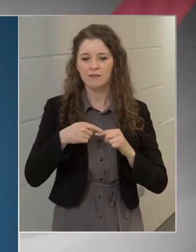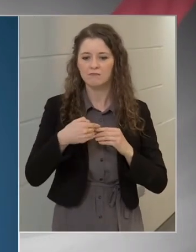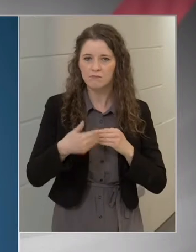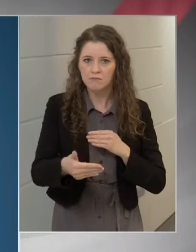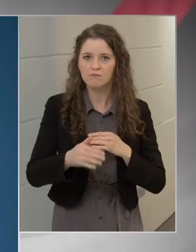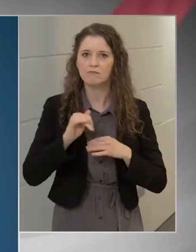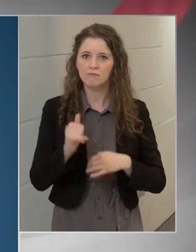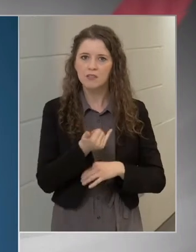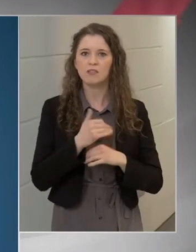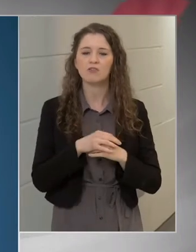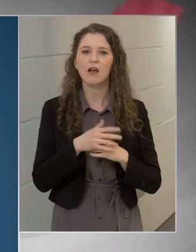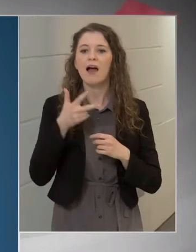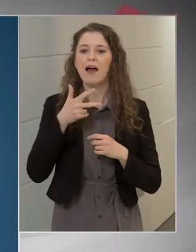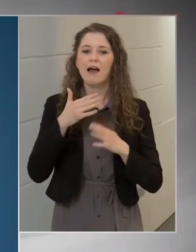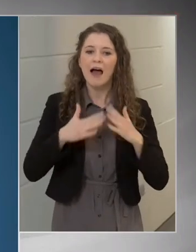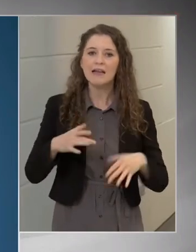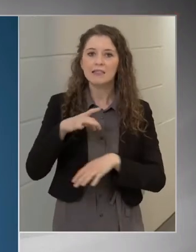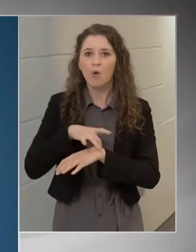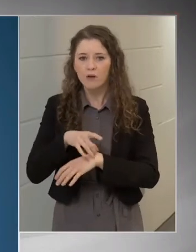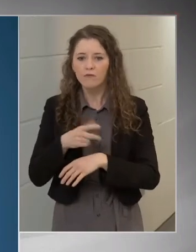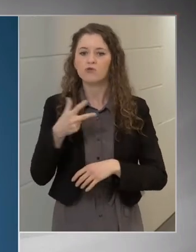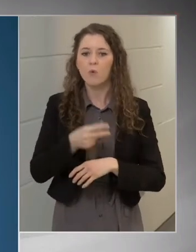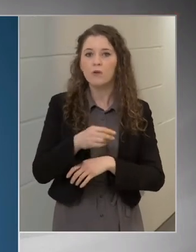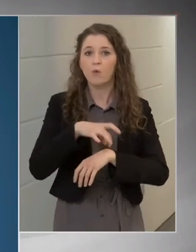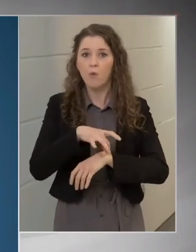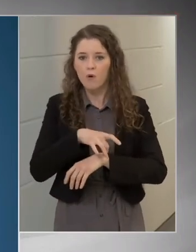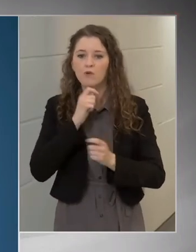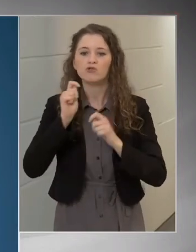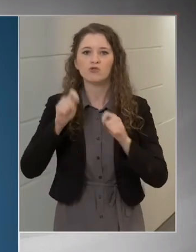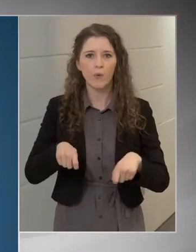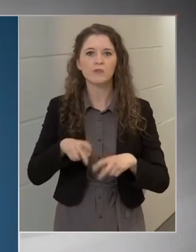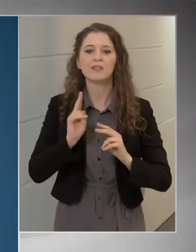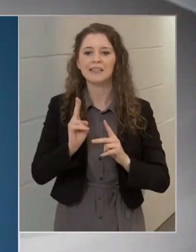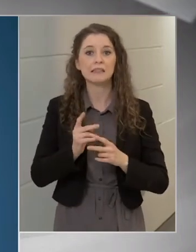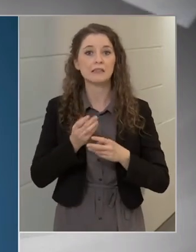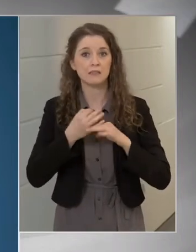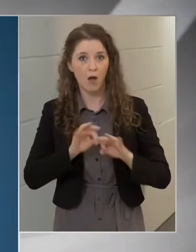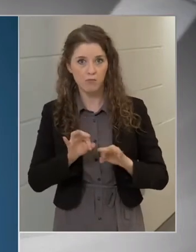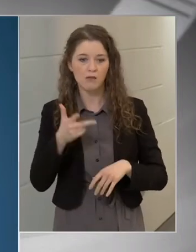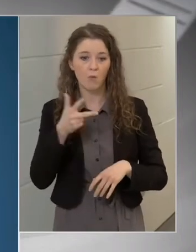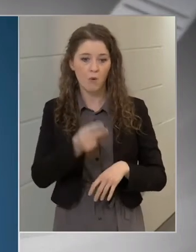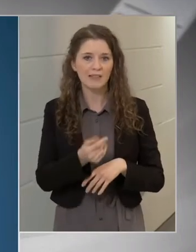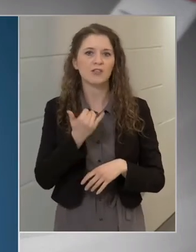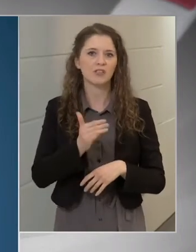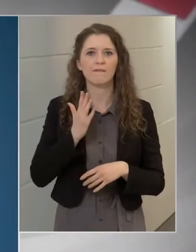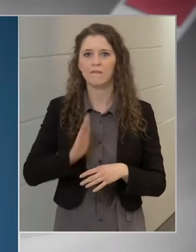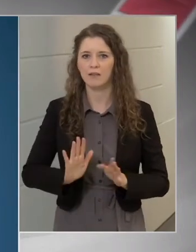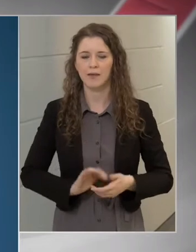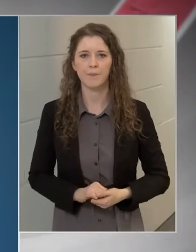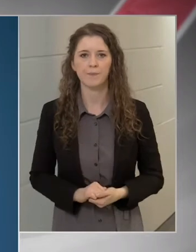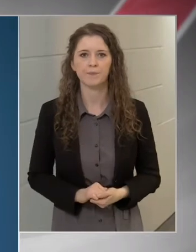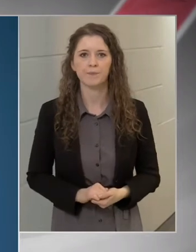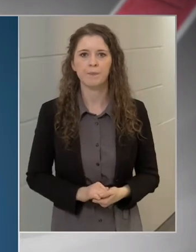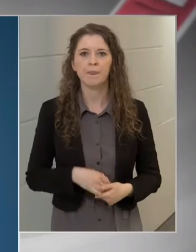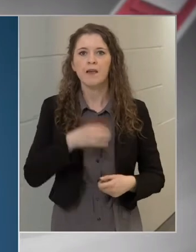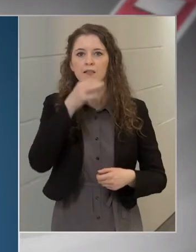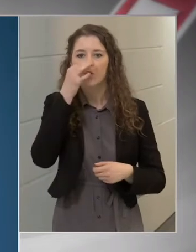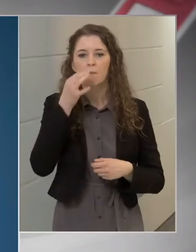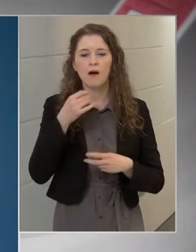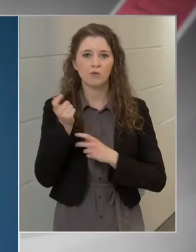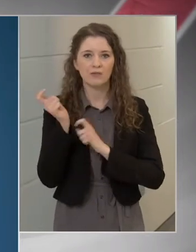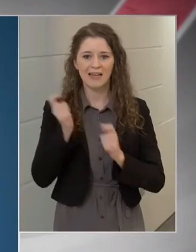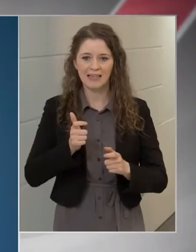orvos, illetve az oltóorvos dönt arról, hogy ki oldható és ki nem. A szombaton érkezett AstraZeneca